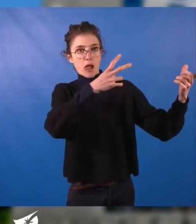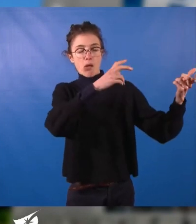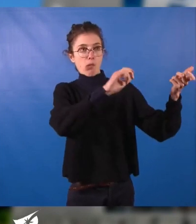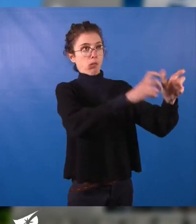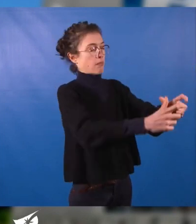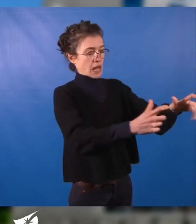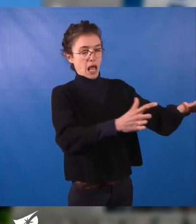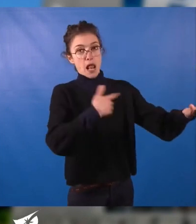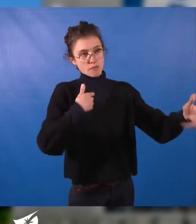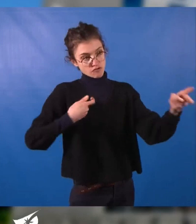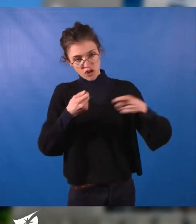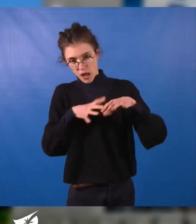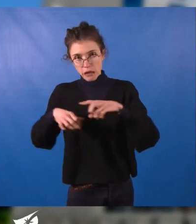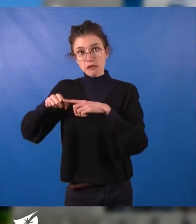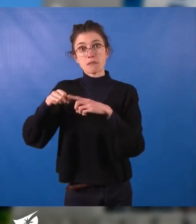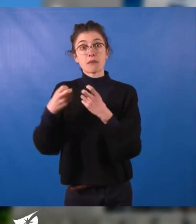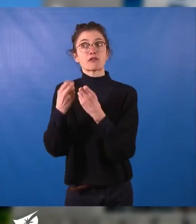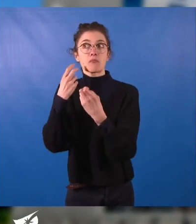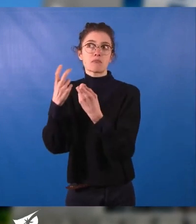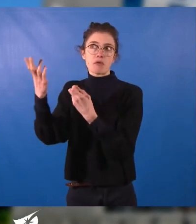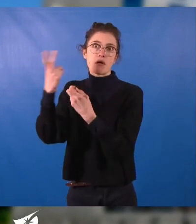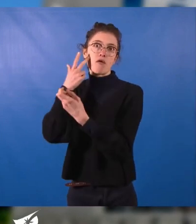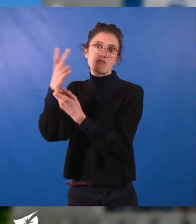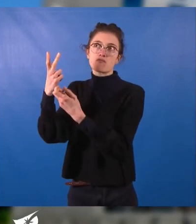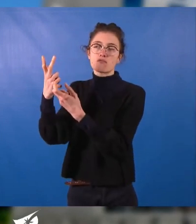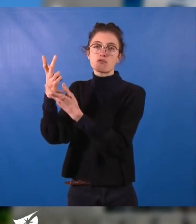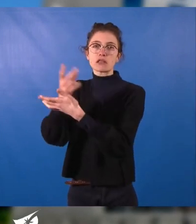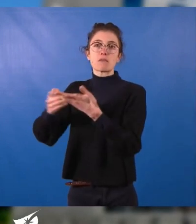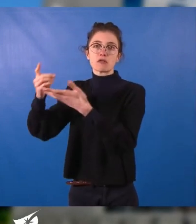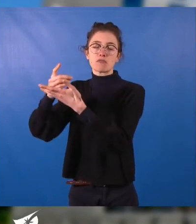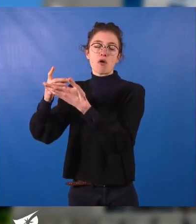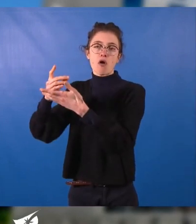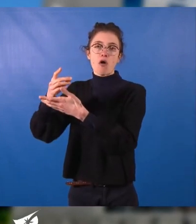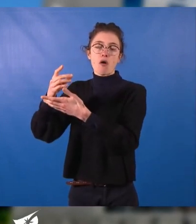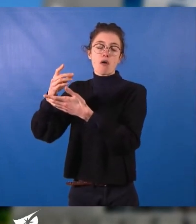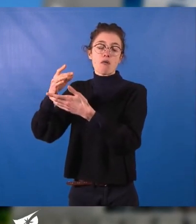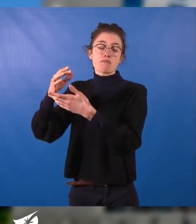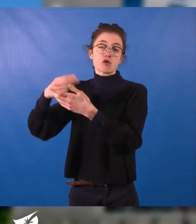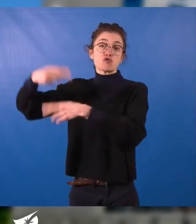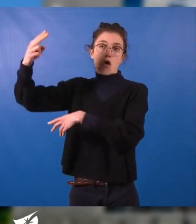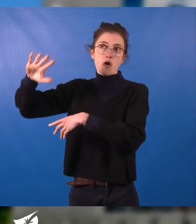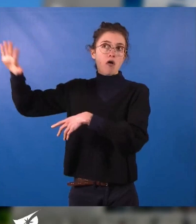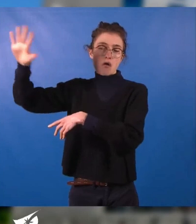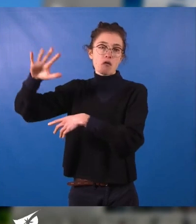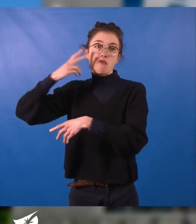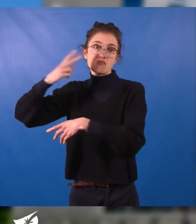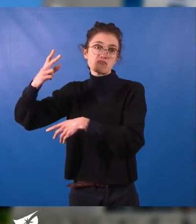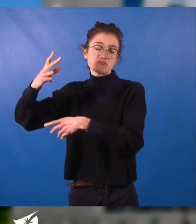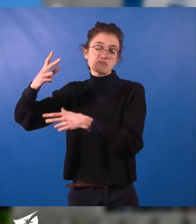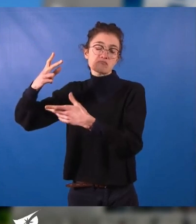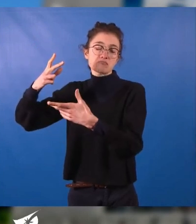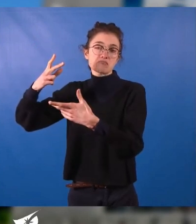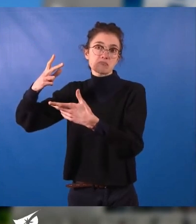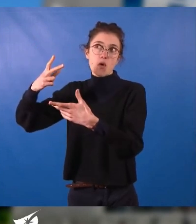'exemple des inondations dans le Pas-de-Calais à la fin de l'année 2023 et au début de l'année 2024 a montré la nécessité d